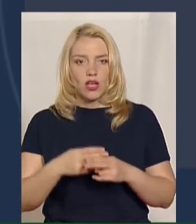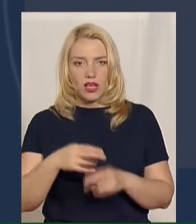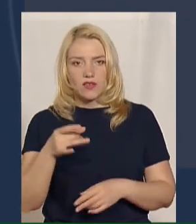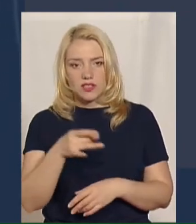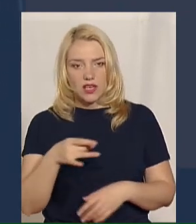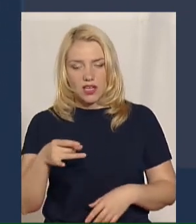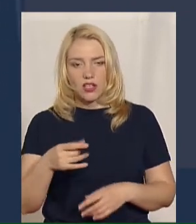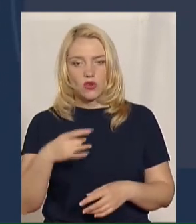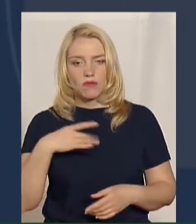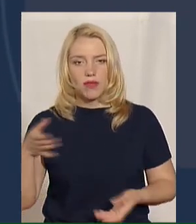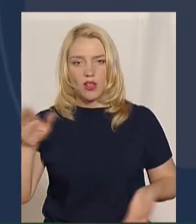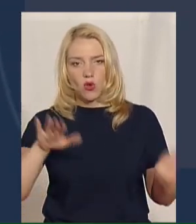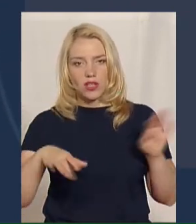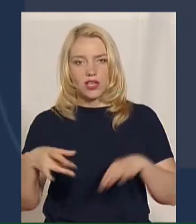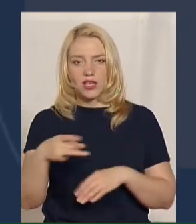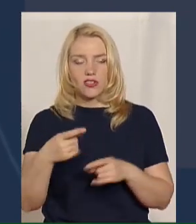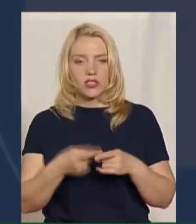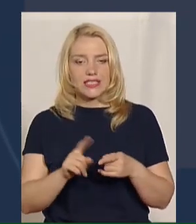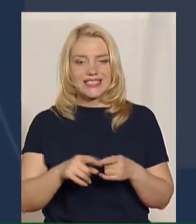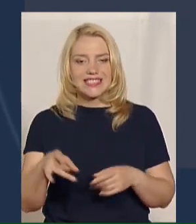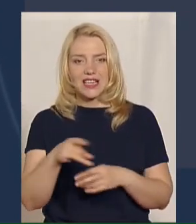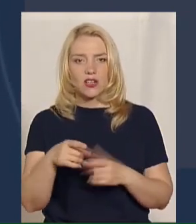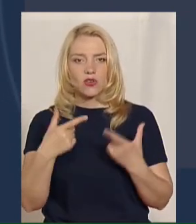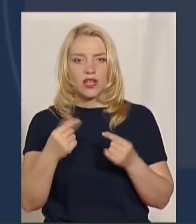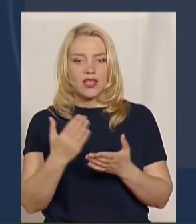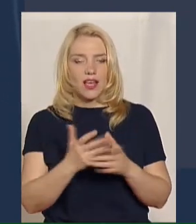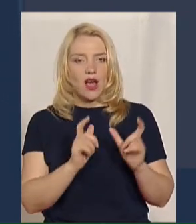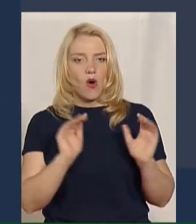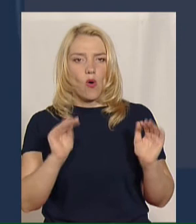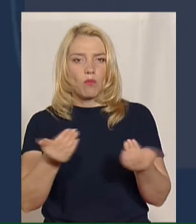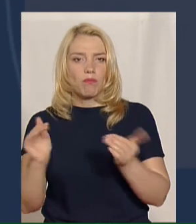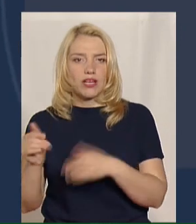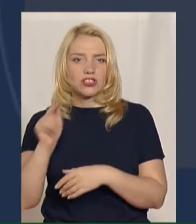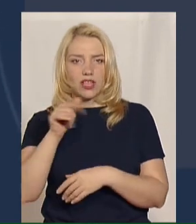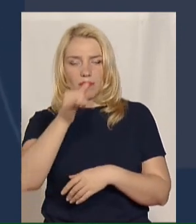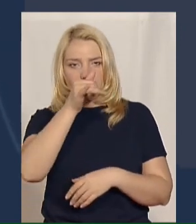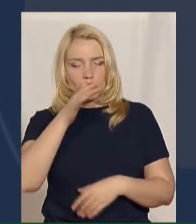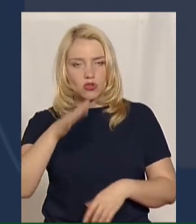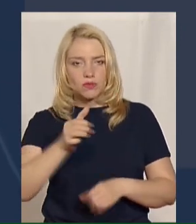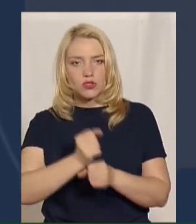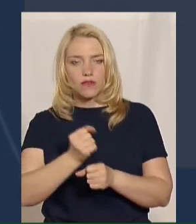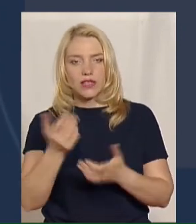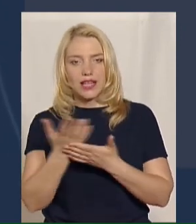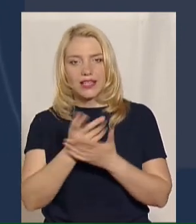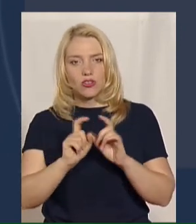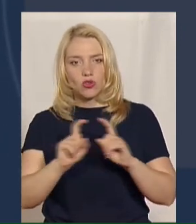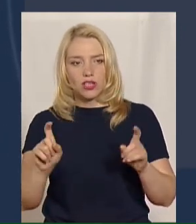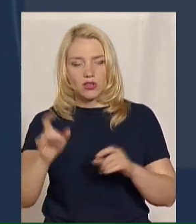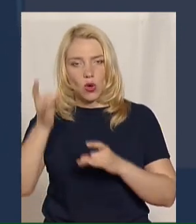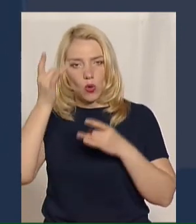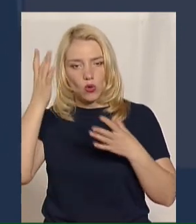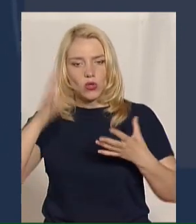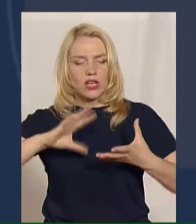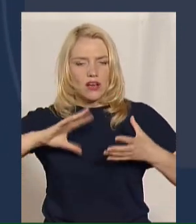район. Оце ті райони, де діє зараз обмежені, і там не можуть працювати кінотеатри, коли культури в цілому розважальні